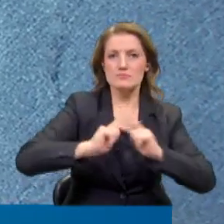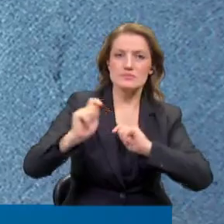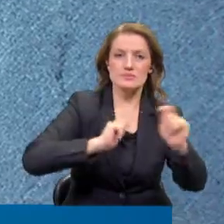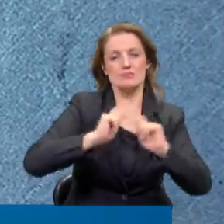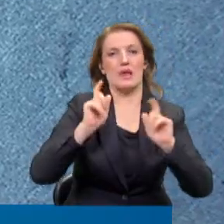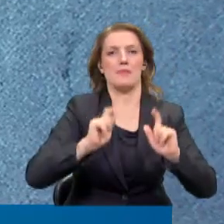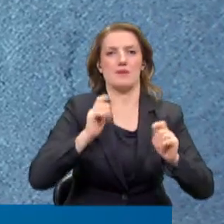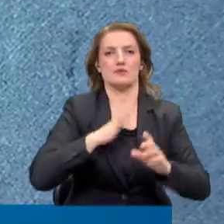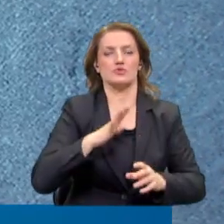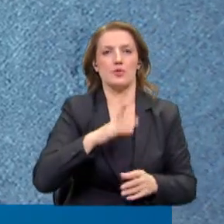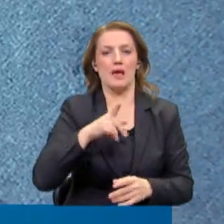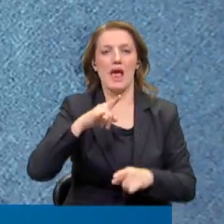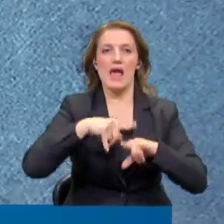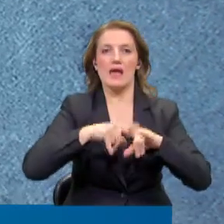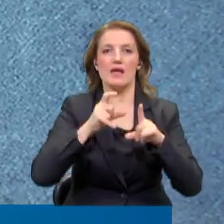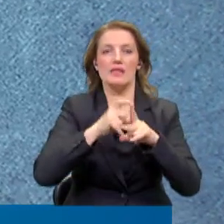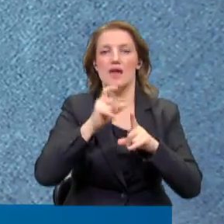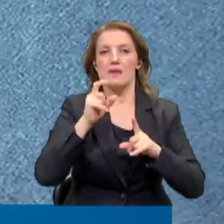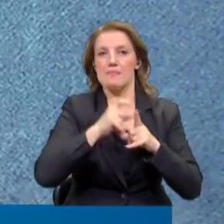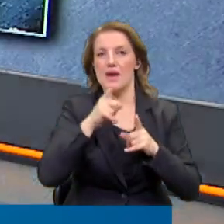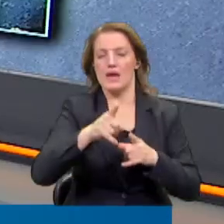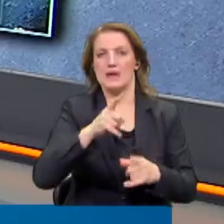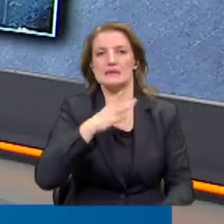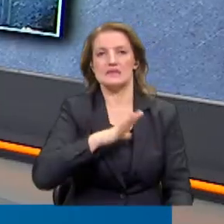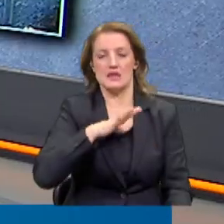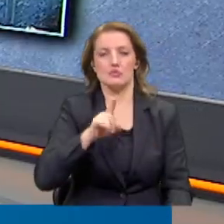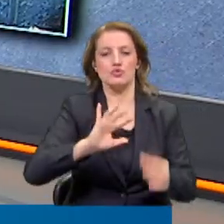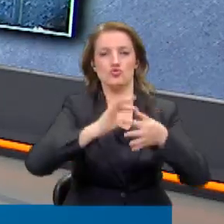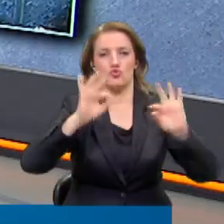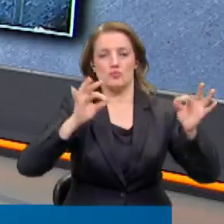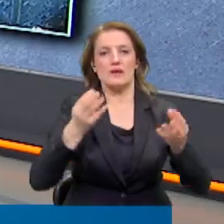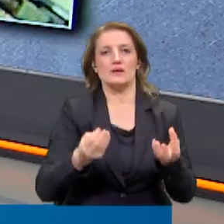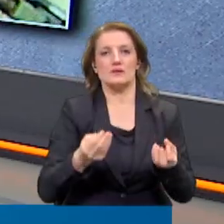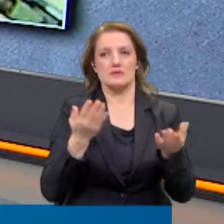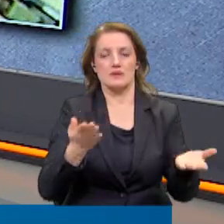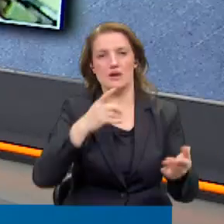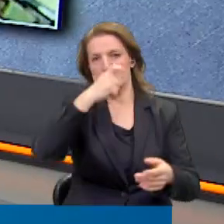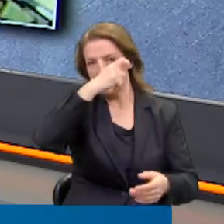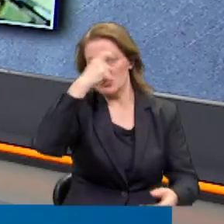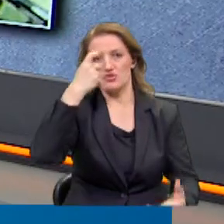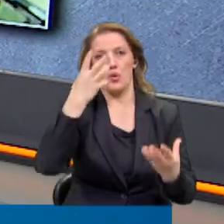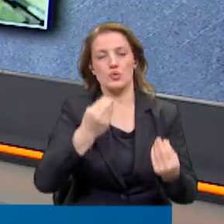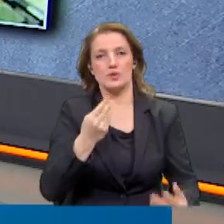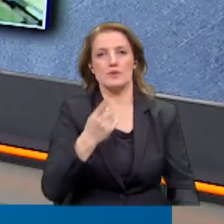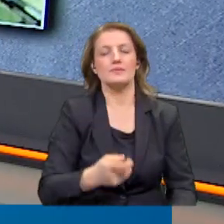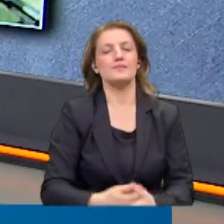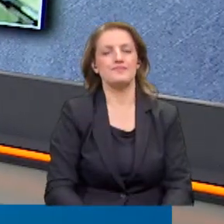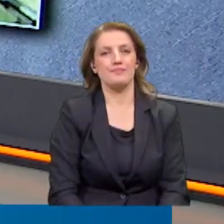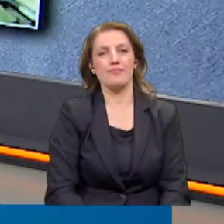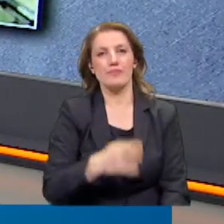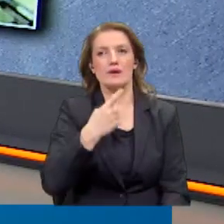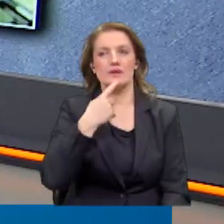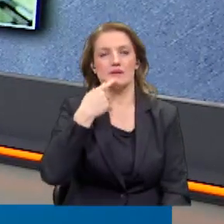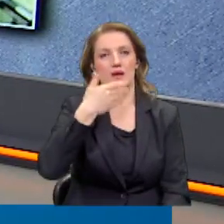etmek istiyoruz dedi. HDP niyetini bu cümlelerle ortaya koydu ve ortak adaya sıcak olduklarını Mithat Sancar'ın